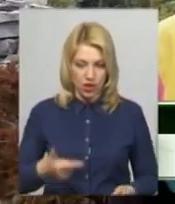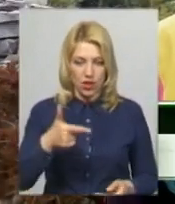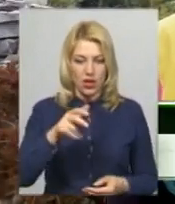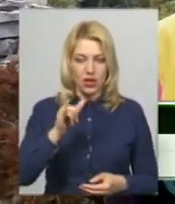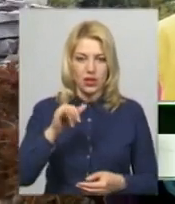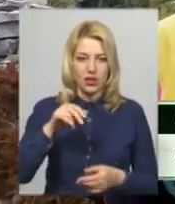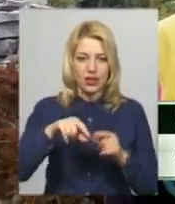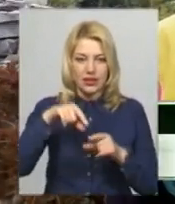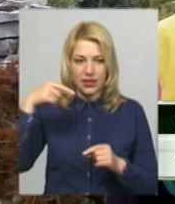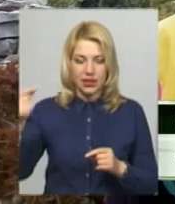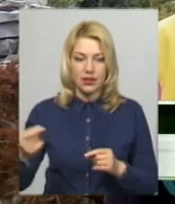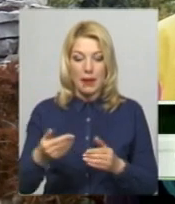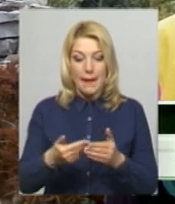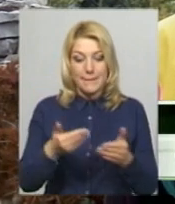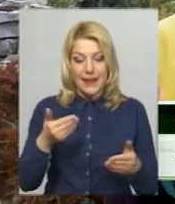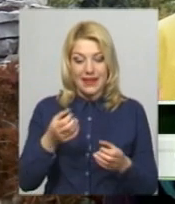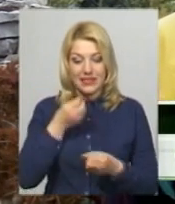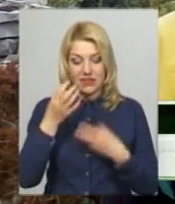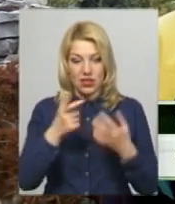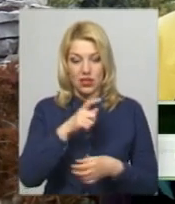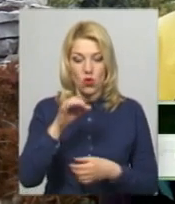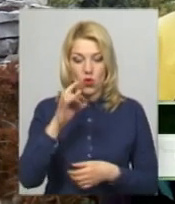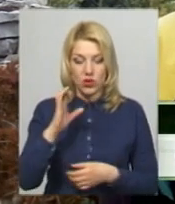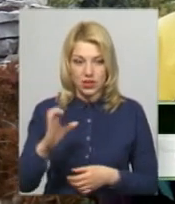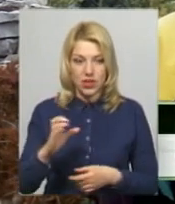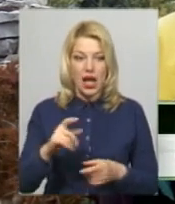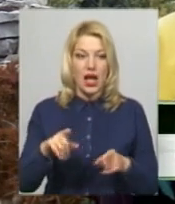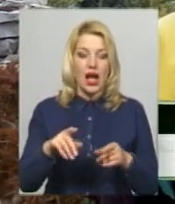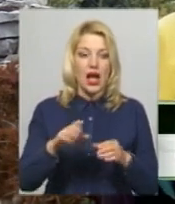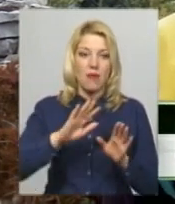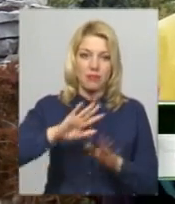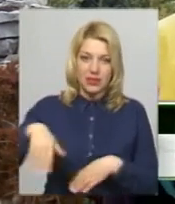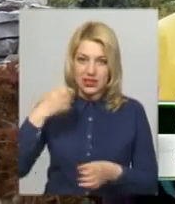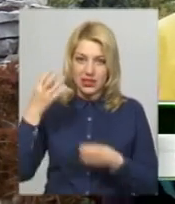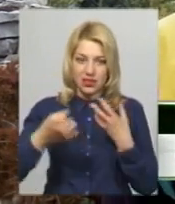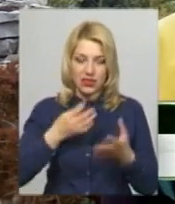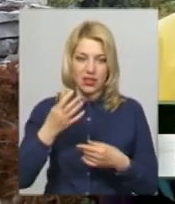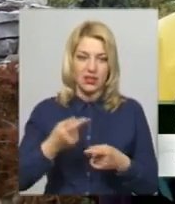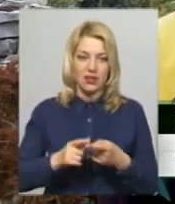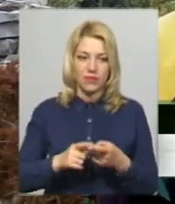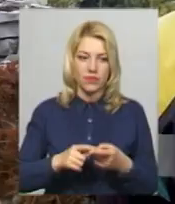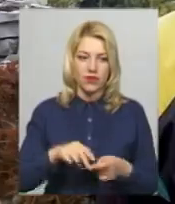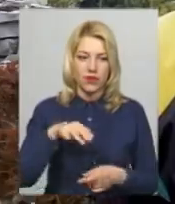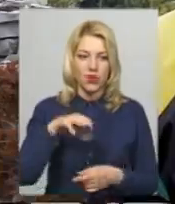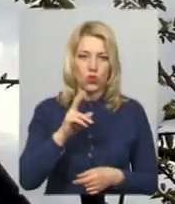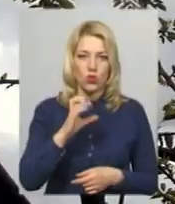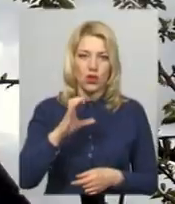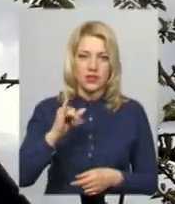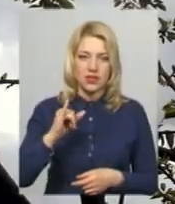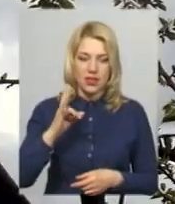світінням хорос, але після світіння обробіть такими препаратами як скор і топсін М.